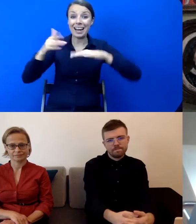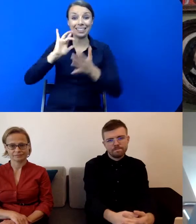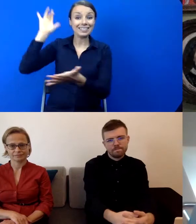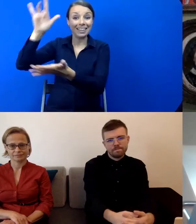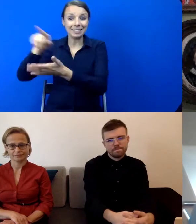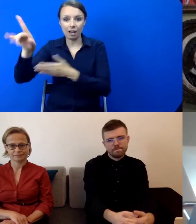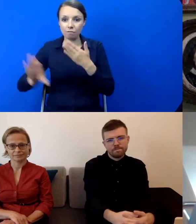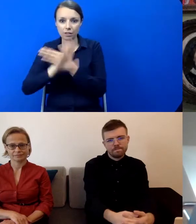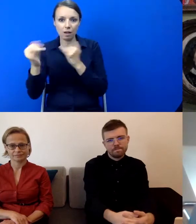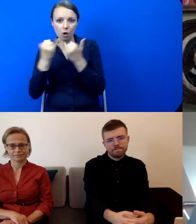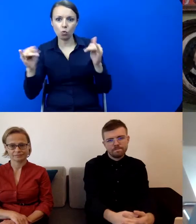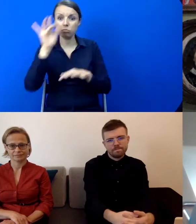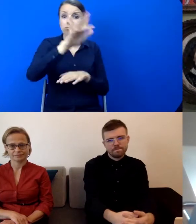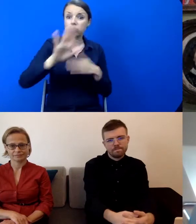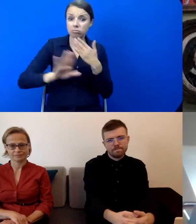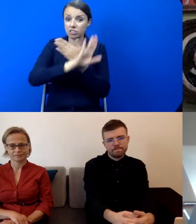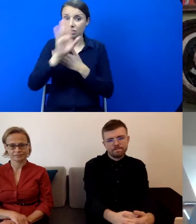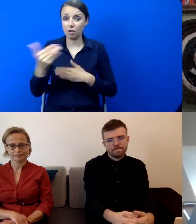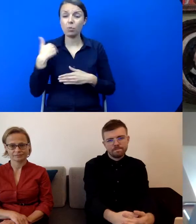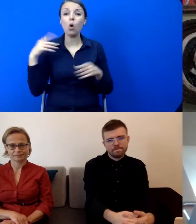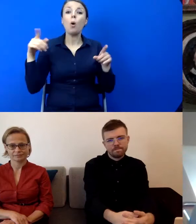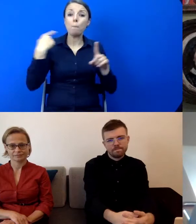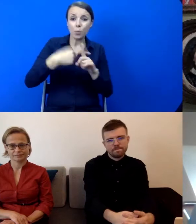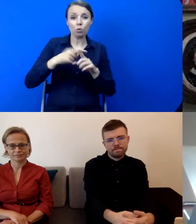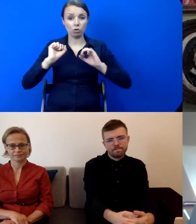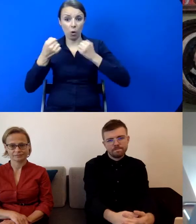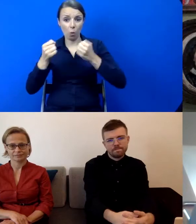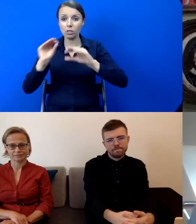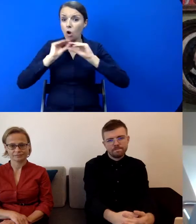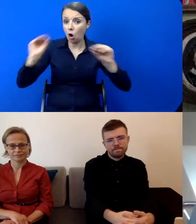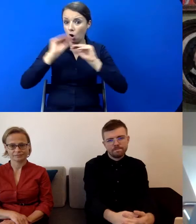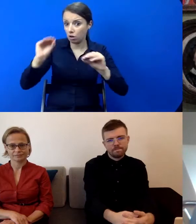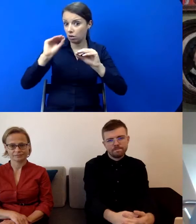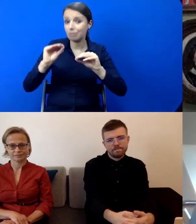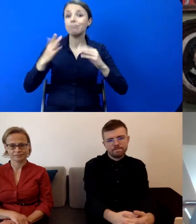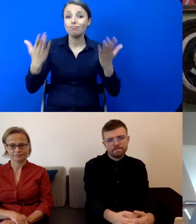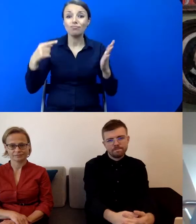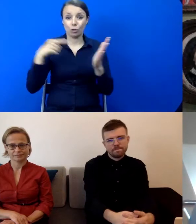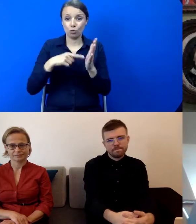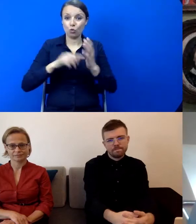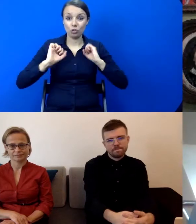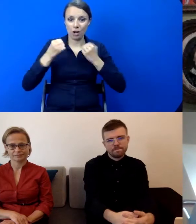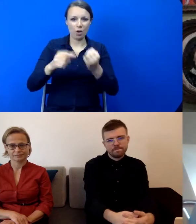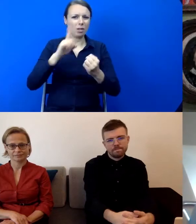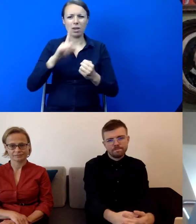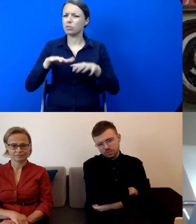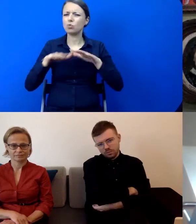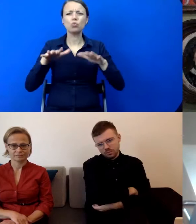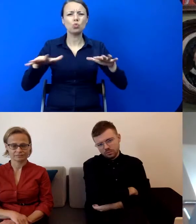dalej, oraz do tej tzw. działalności oświatowej. Więc były to naprawdę dzieła liczone w setkach.